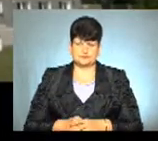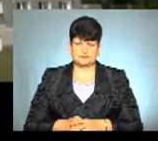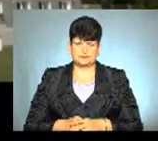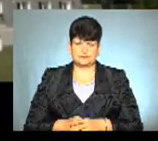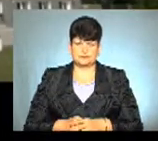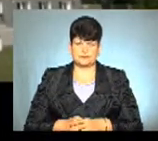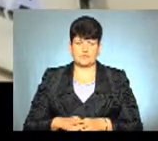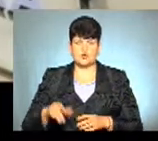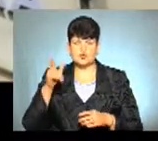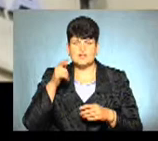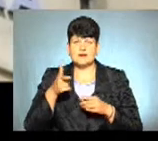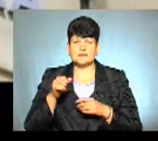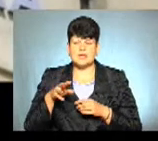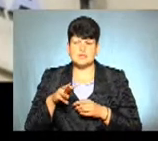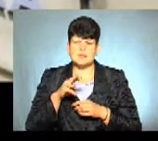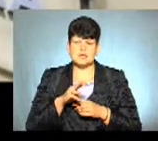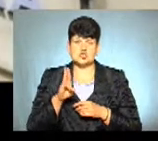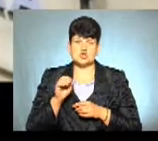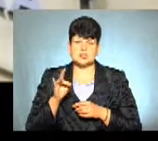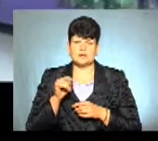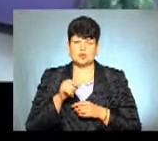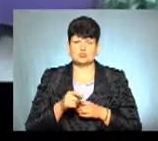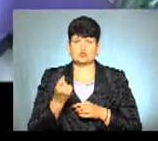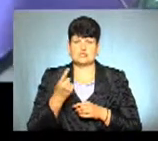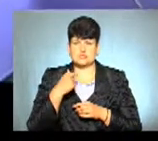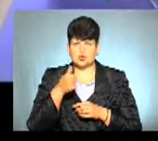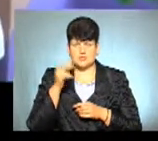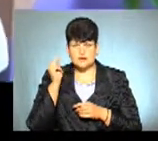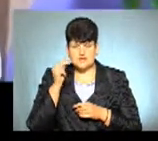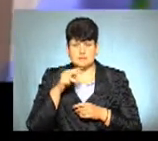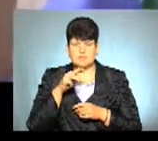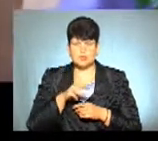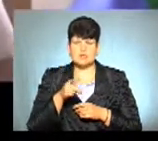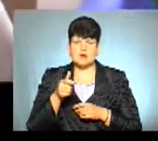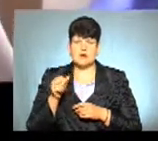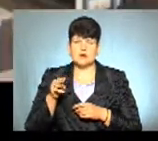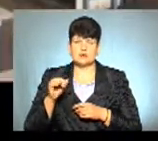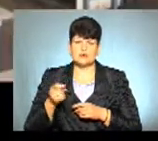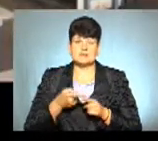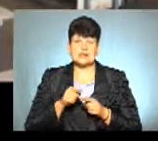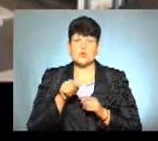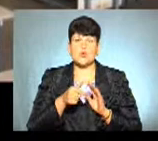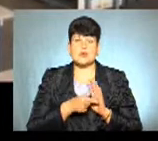Чуртківська гімназія ім. Марк'яна Шашкавича. Тут 11 років навчався Микола Гальчук. Це його клас.